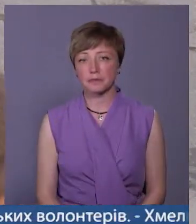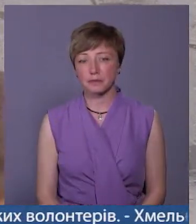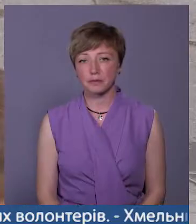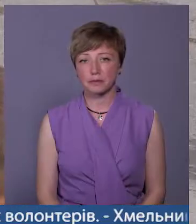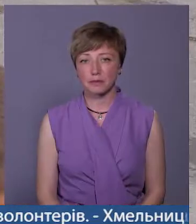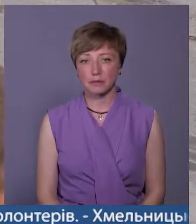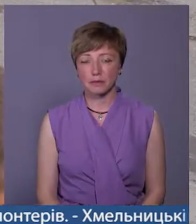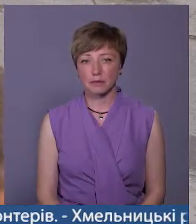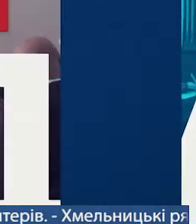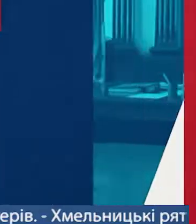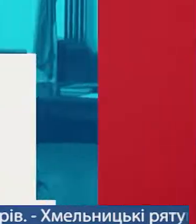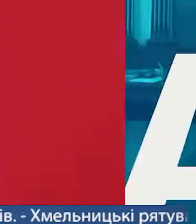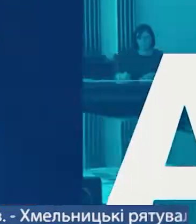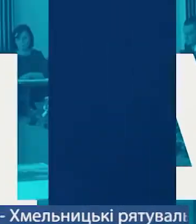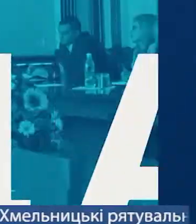– Новини міста.